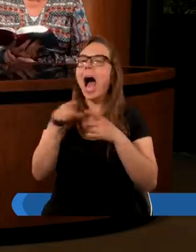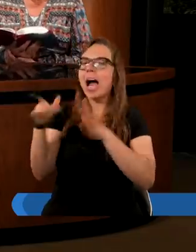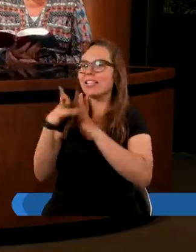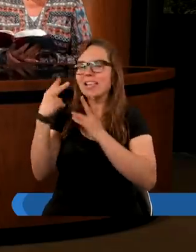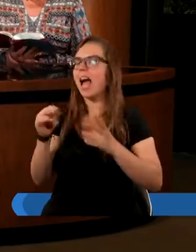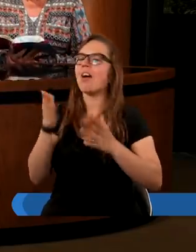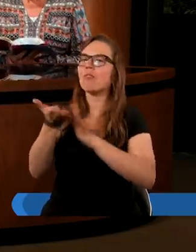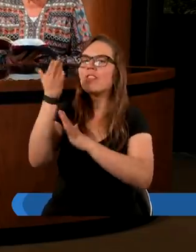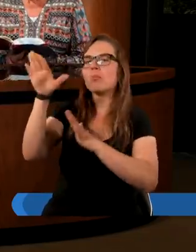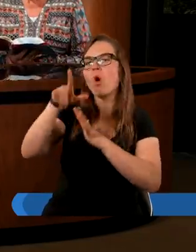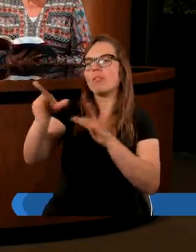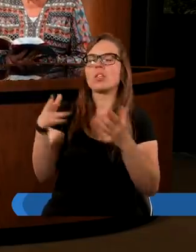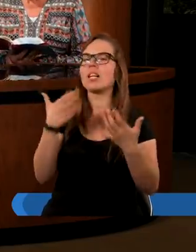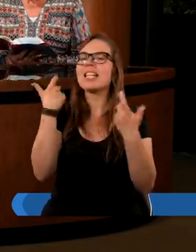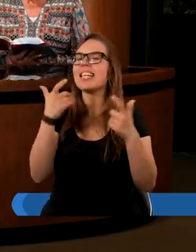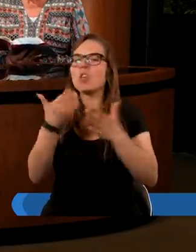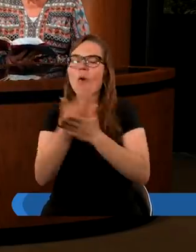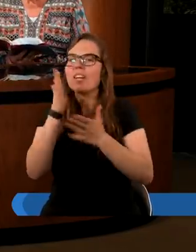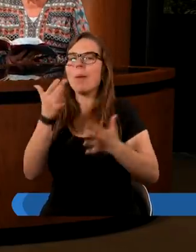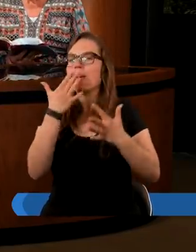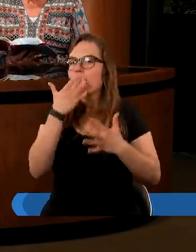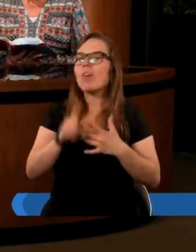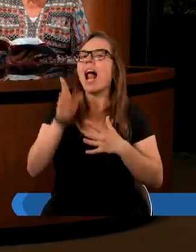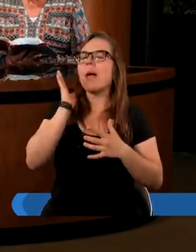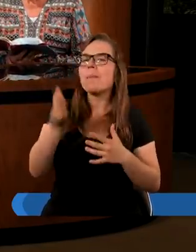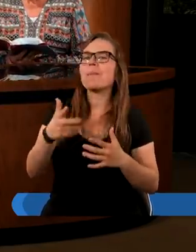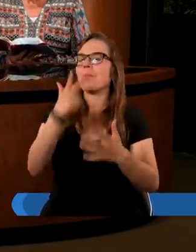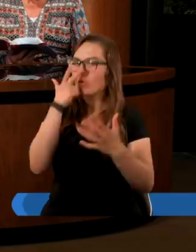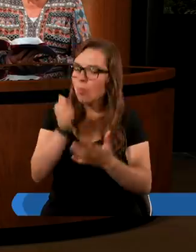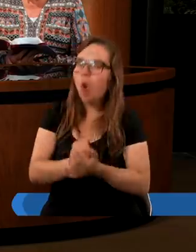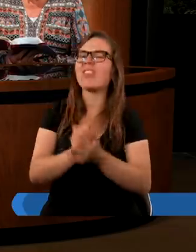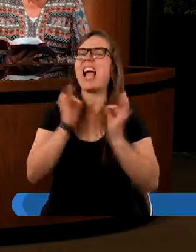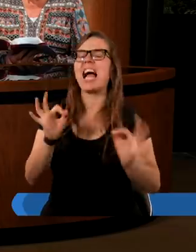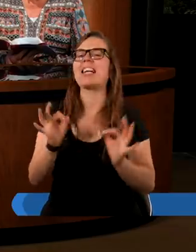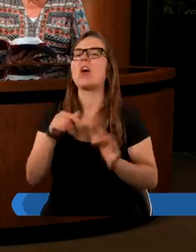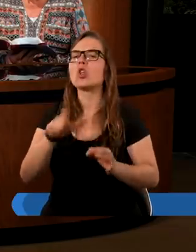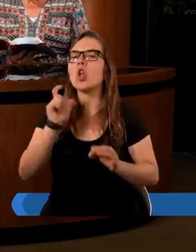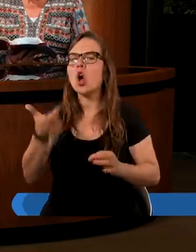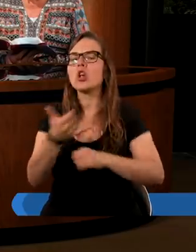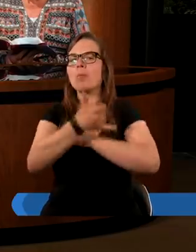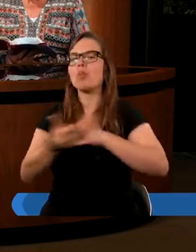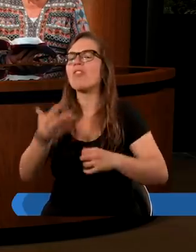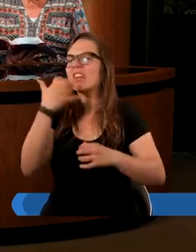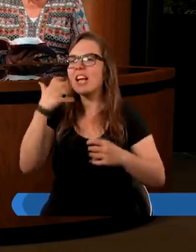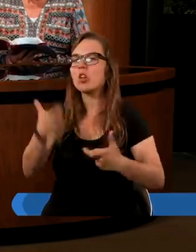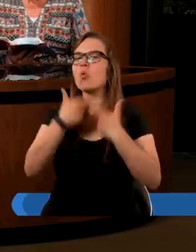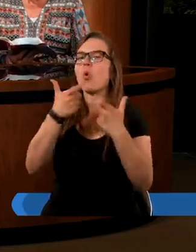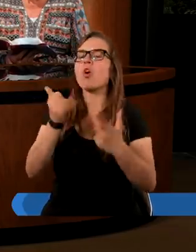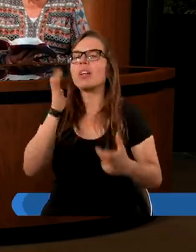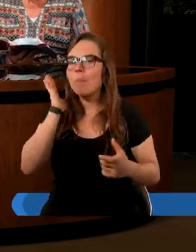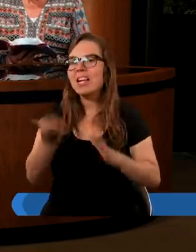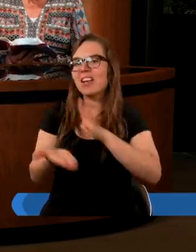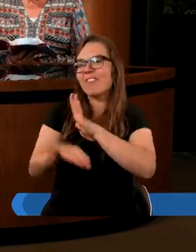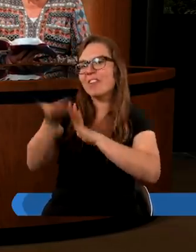Także nic nowego nie będzie mówił, ale będzie potwierdzał to, co Chrystus głosił i będzie